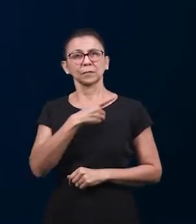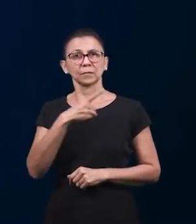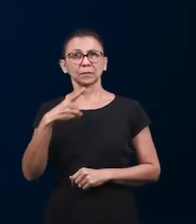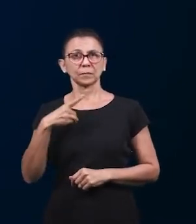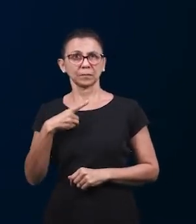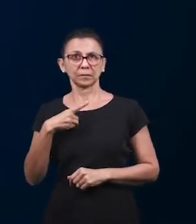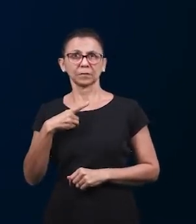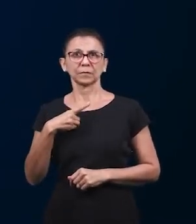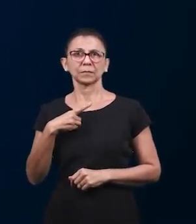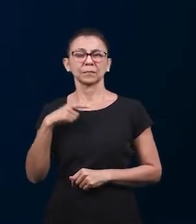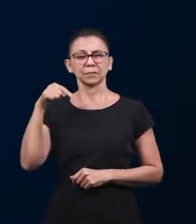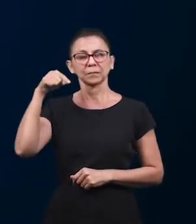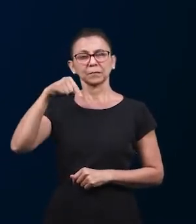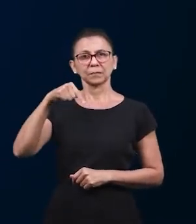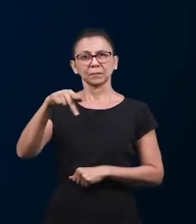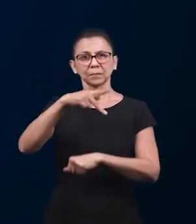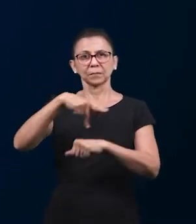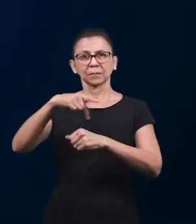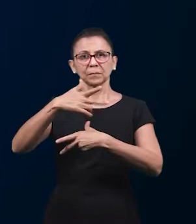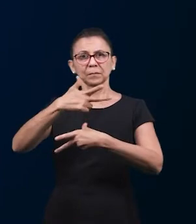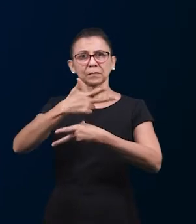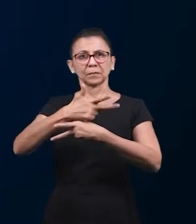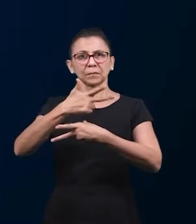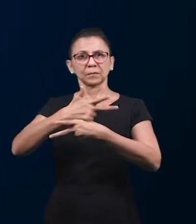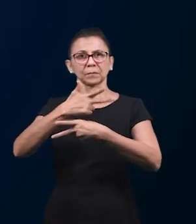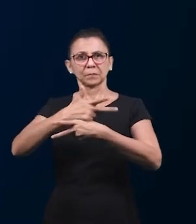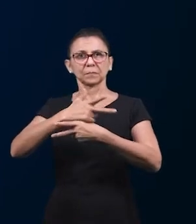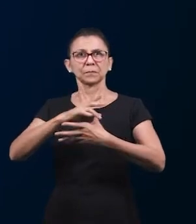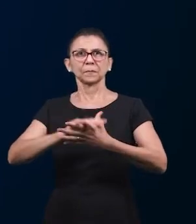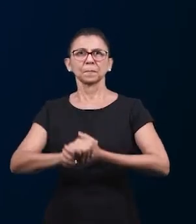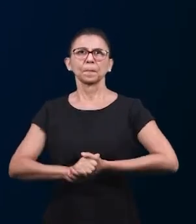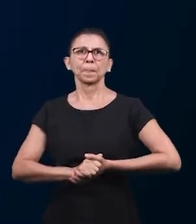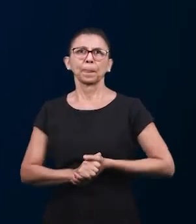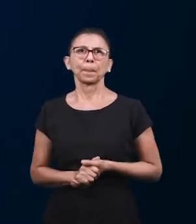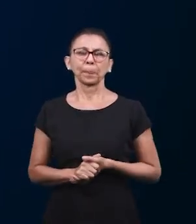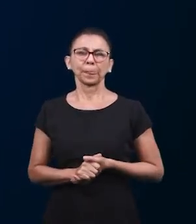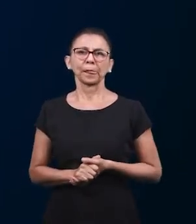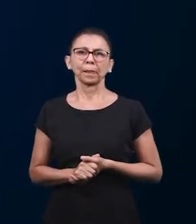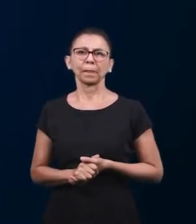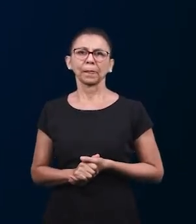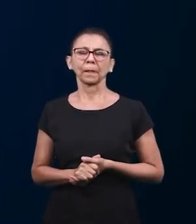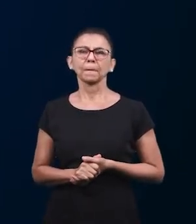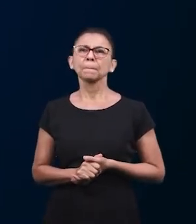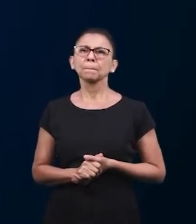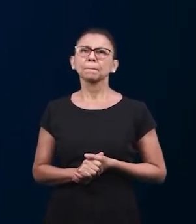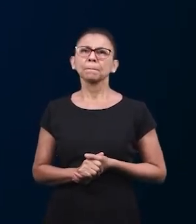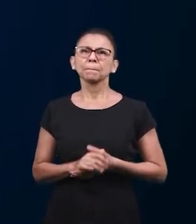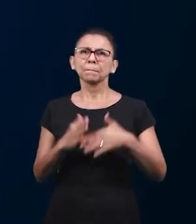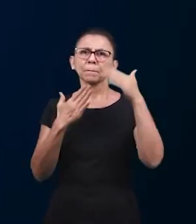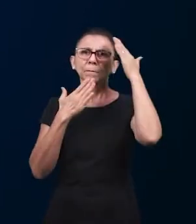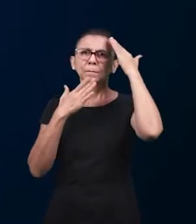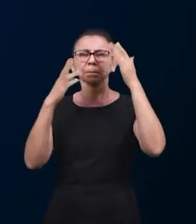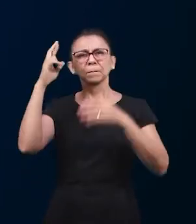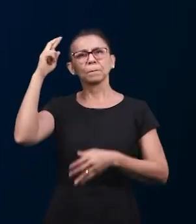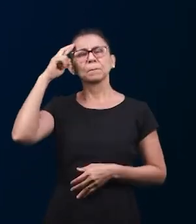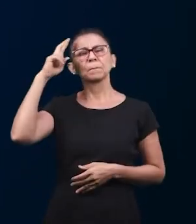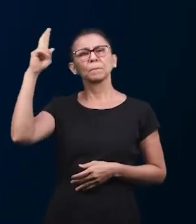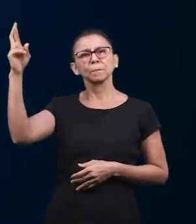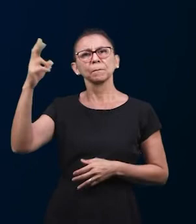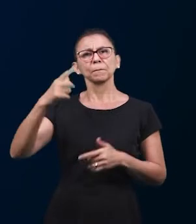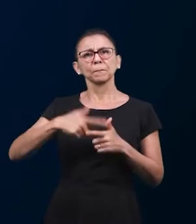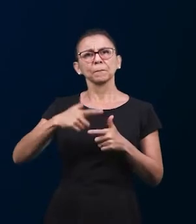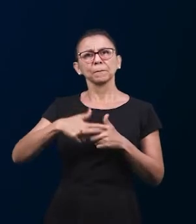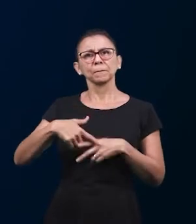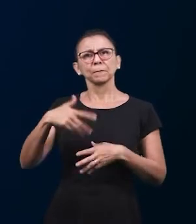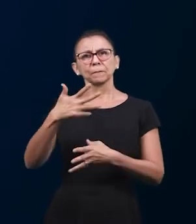Никарагуа, в столице Монагуа. И мы благодарим Господа за то, что мы можем делиться с братьями